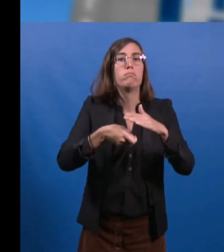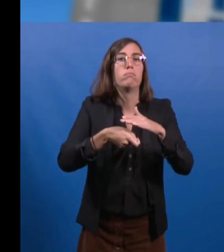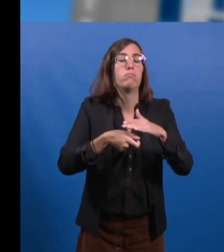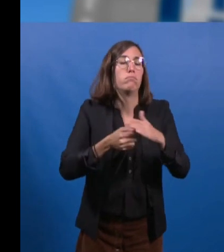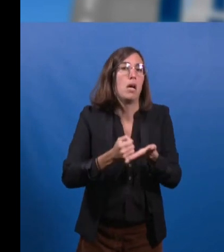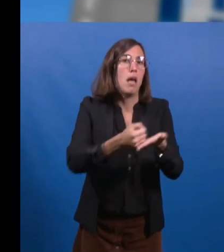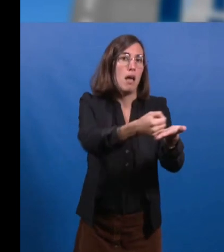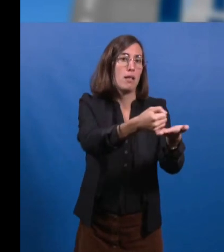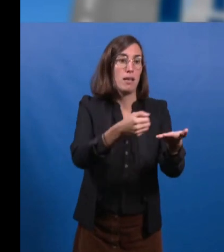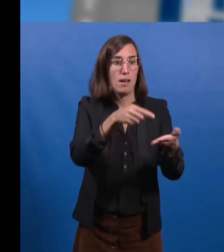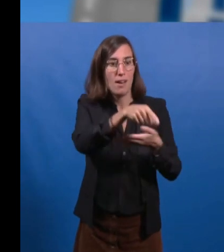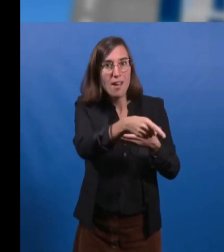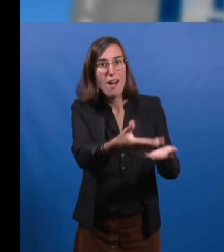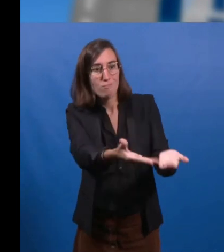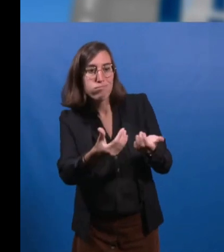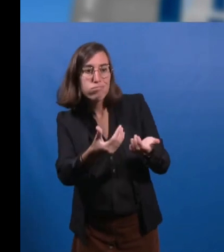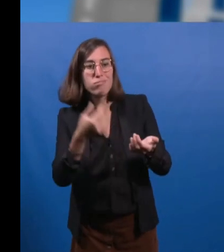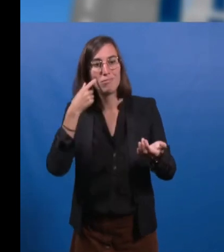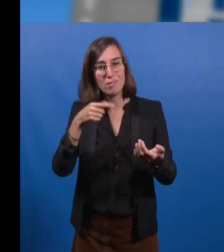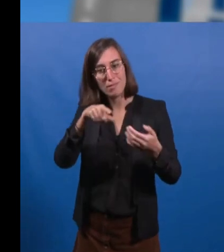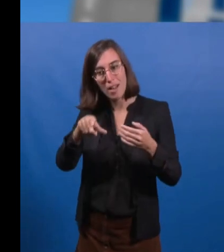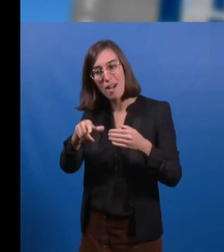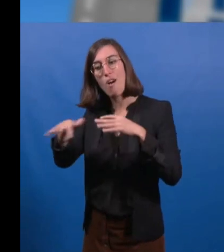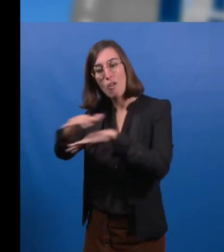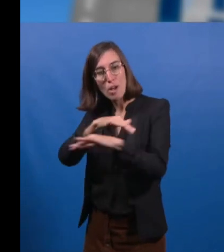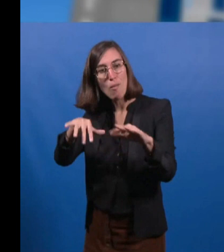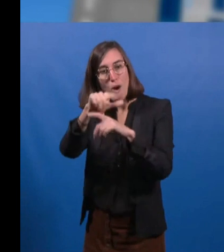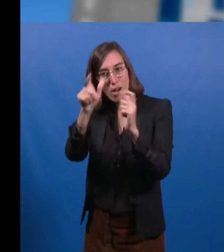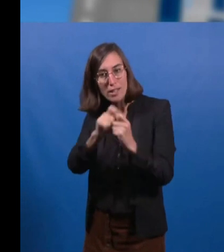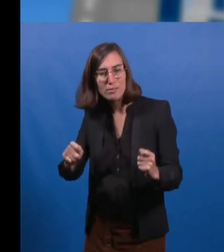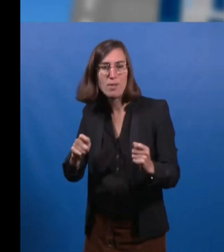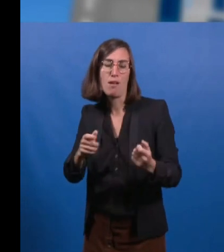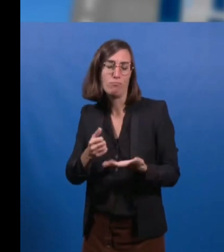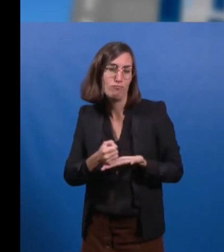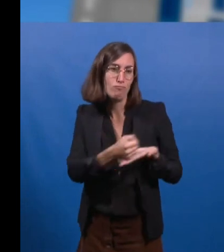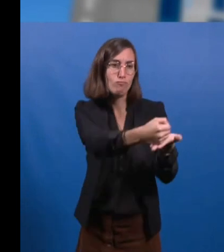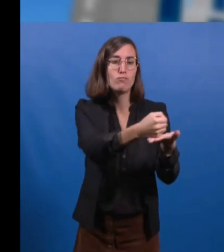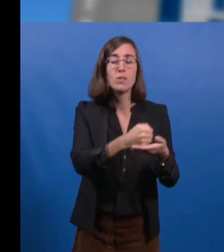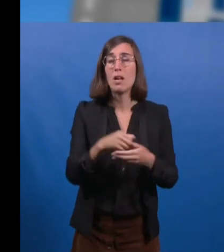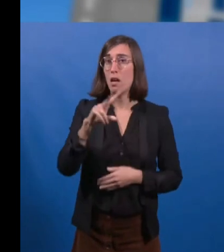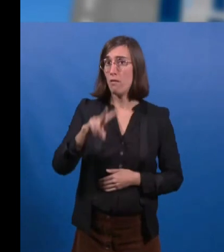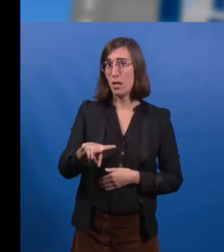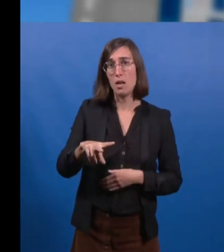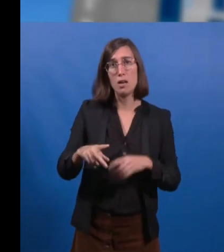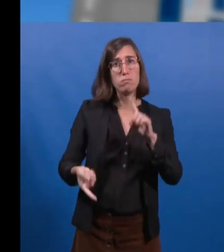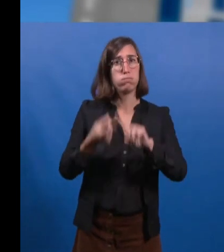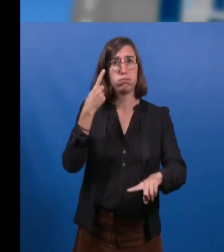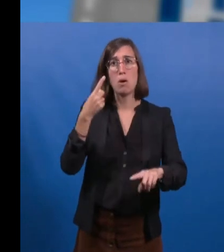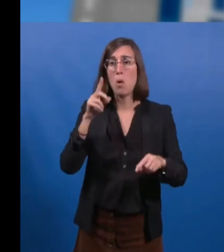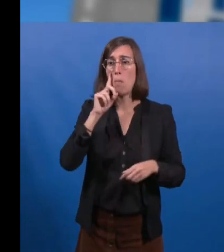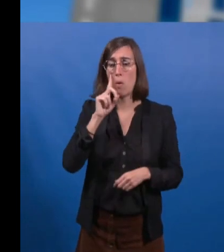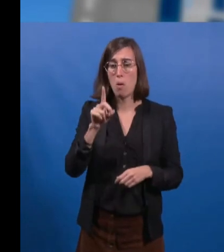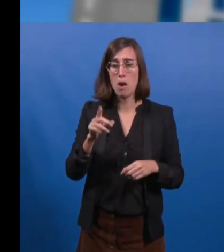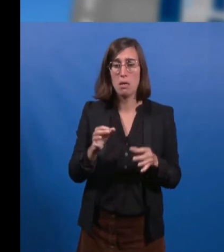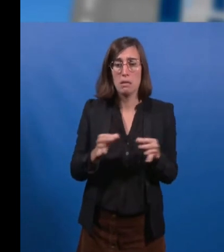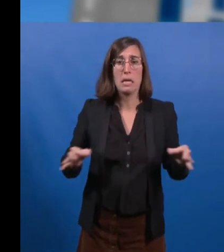le respect de notre environnement. L'enjeu est énorme pour notre collectivité, car plus de la moitié de la surface agricole exploitée